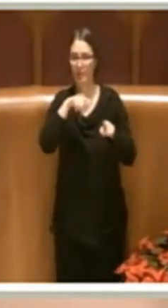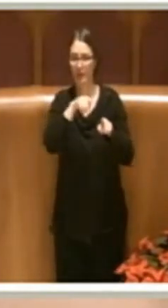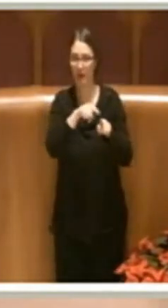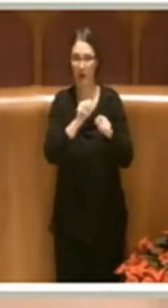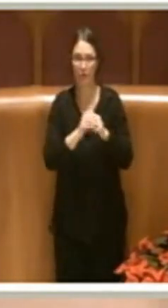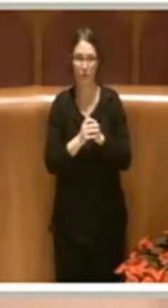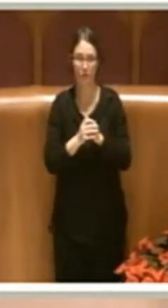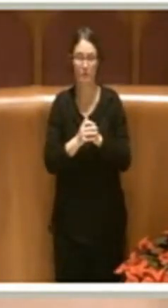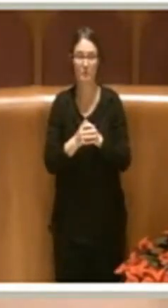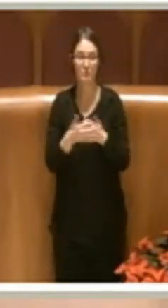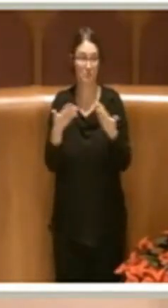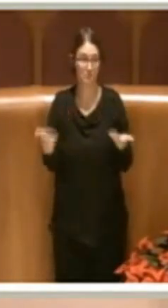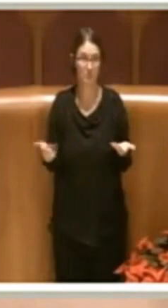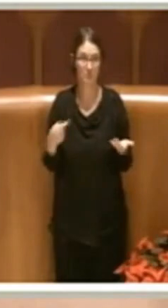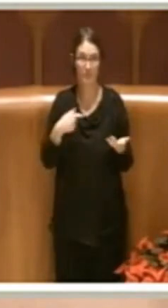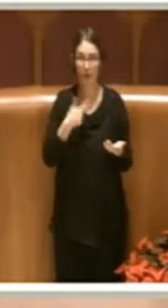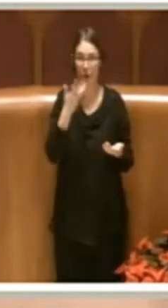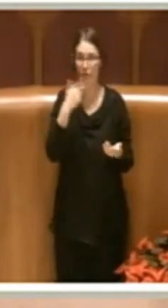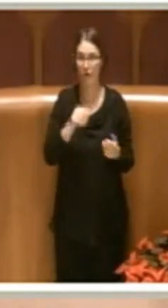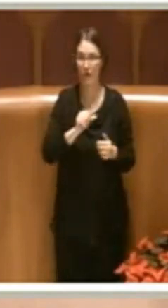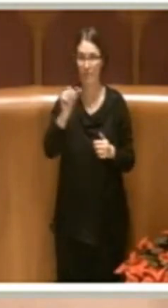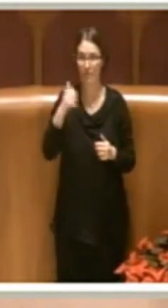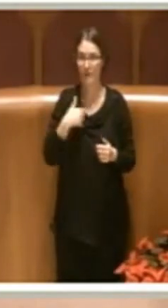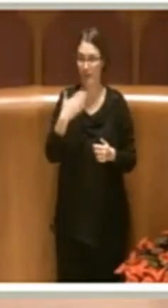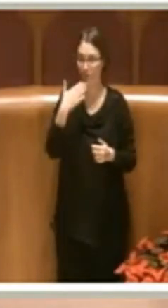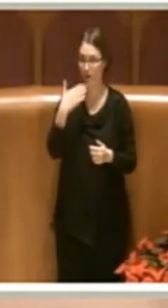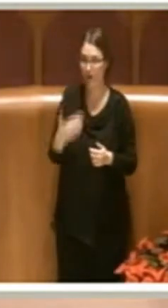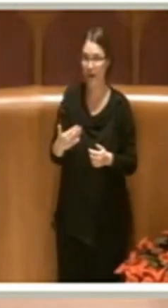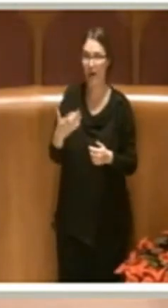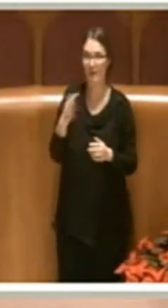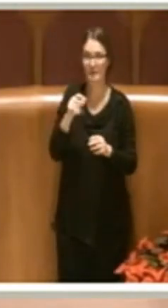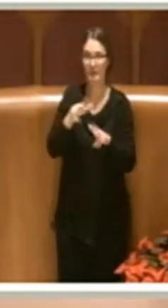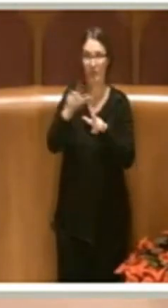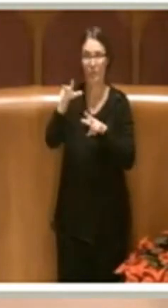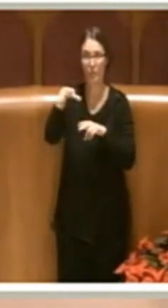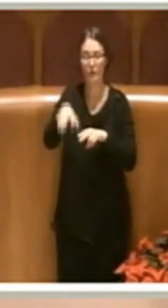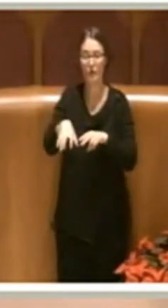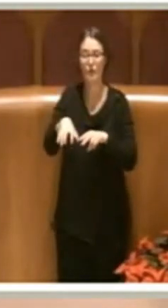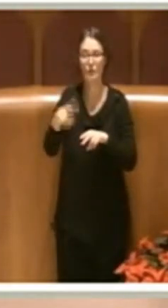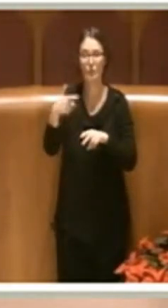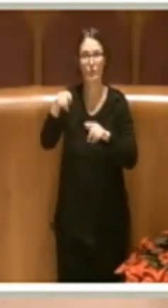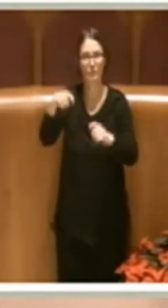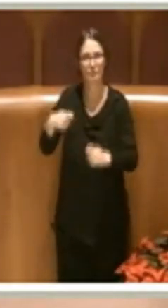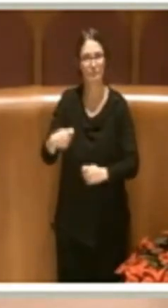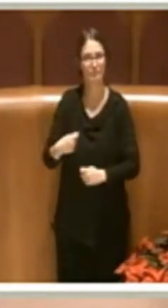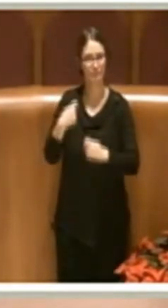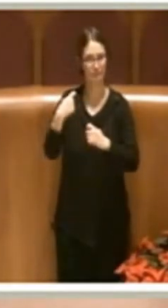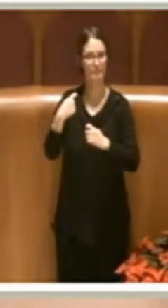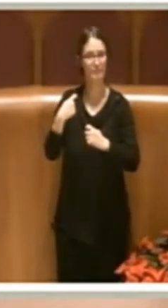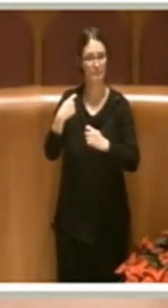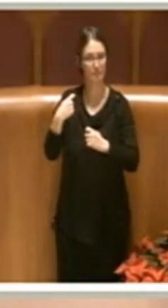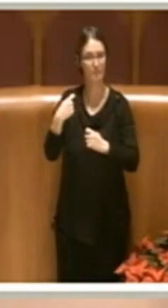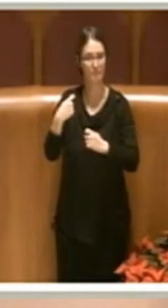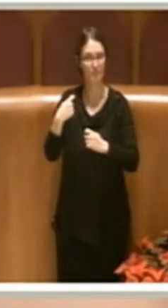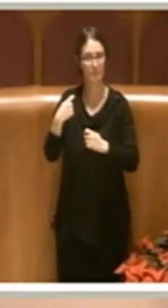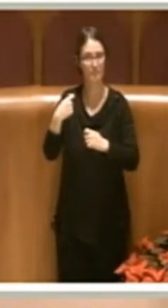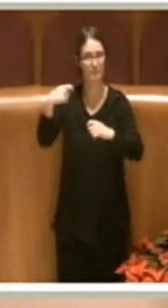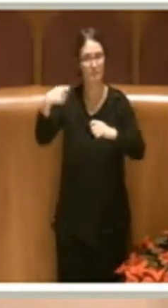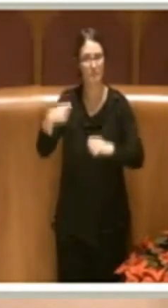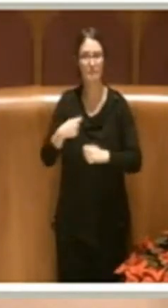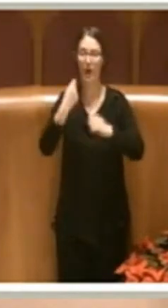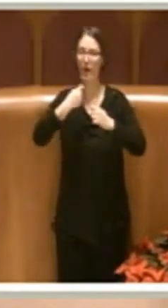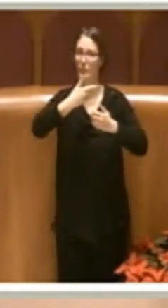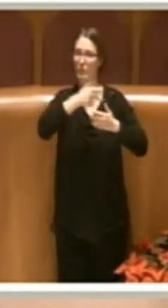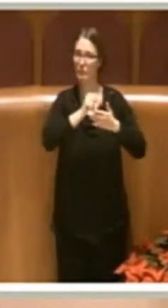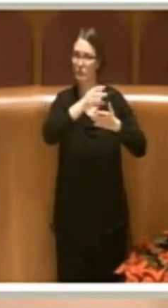Io vorrei innanzitutto ringraziare il municipio che ci ha dato l'impulso alla stesura di